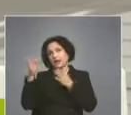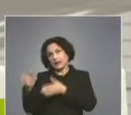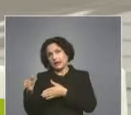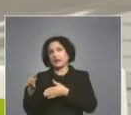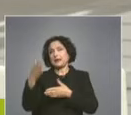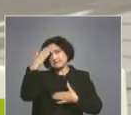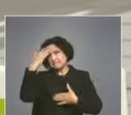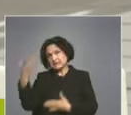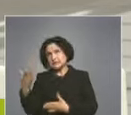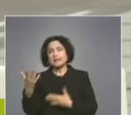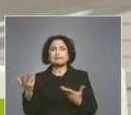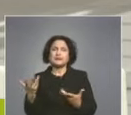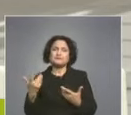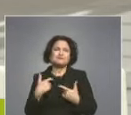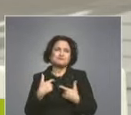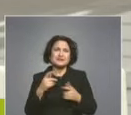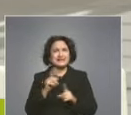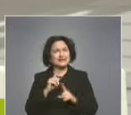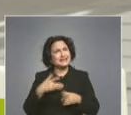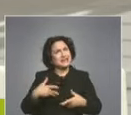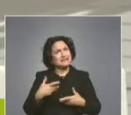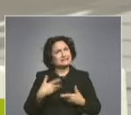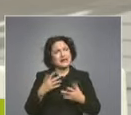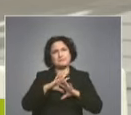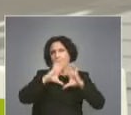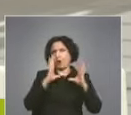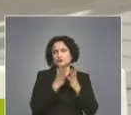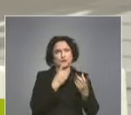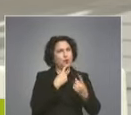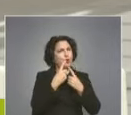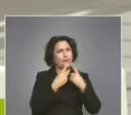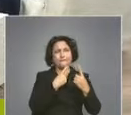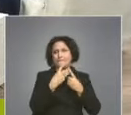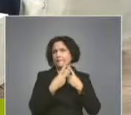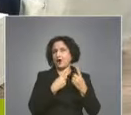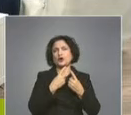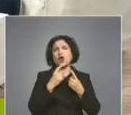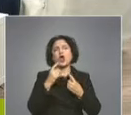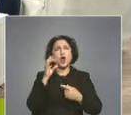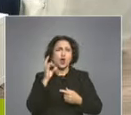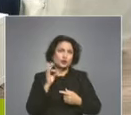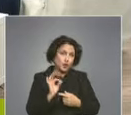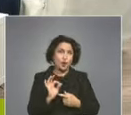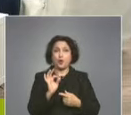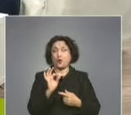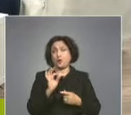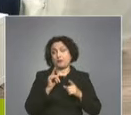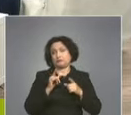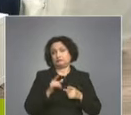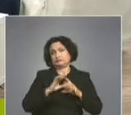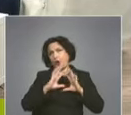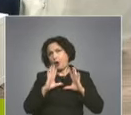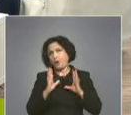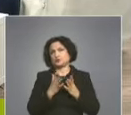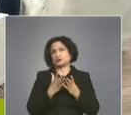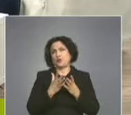по никакъв начин не искам да поставя всички клиники тук в България по-добж знаменател, генерално, това, което ми направи в шлиния там,